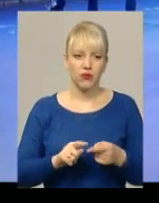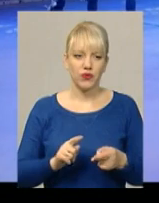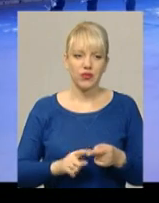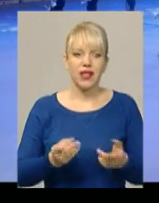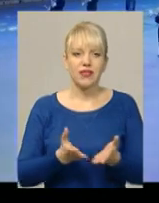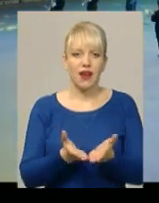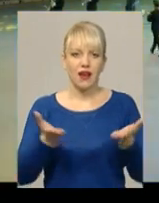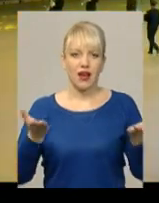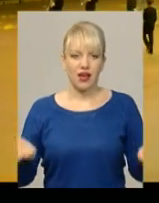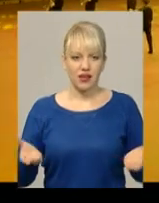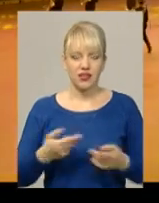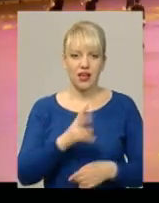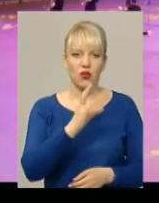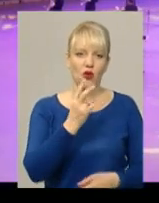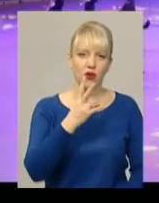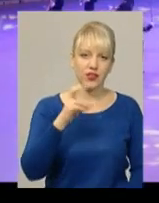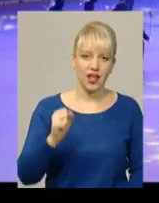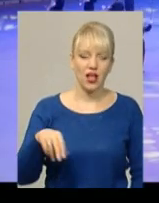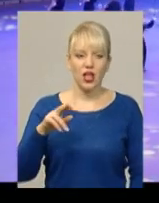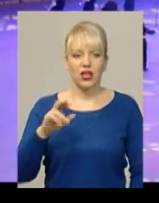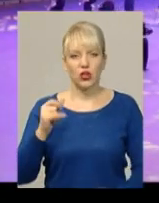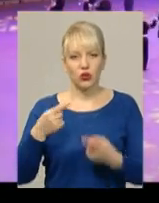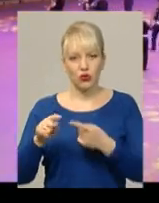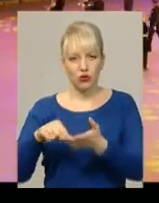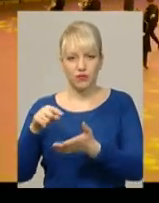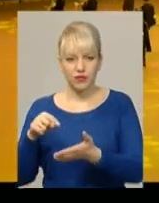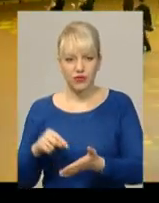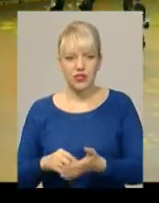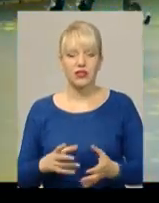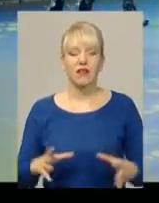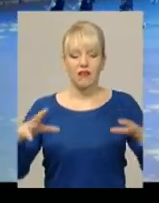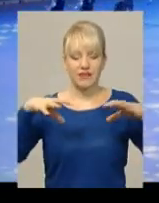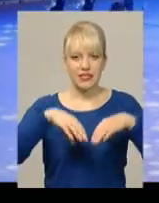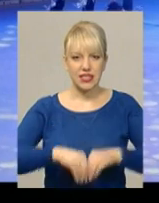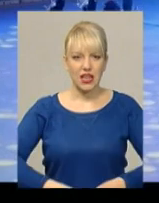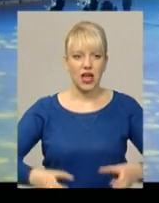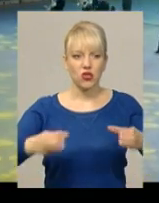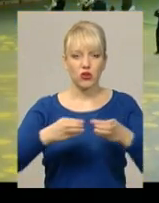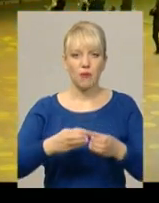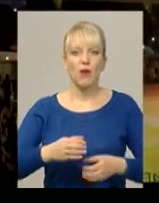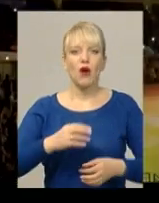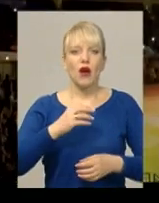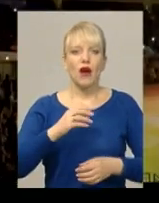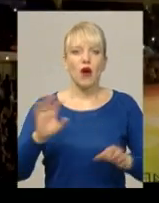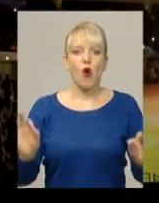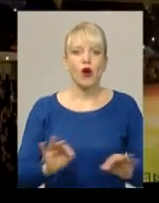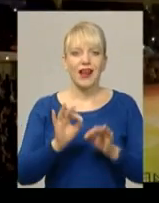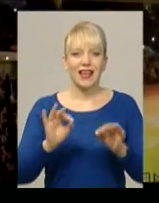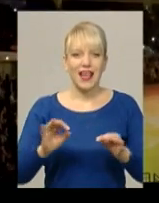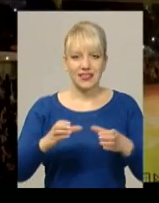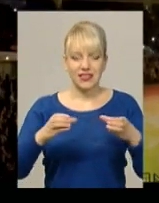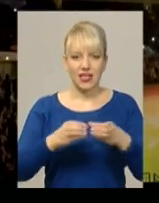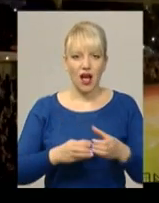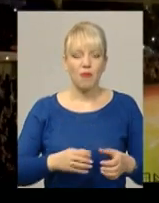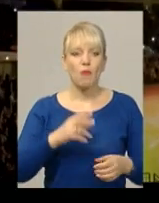Мюнстера і Дортмунтах Духовий оркестр поліції Хмельницьчини у складі зведеного оркестру Національної поліції України. А диригентом міжнародного